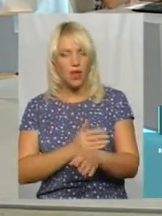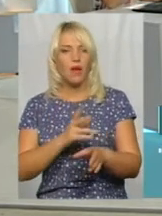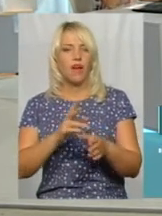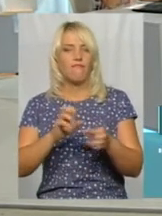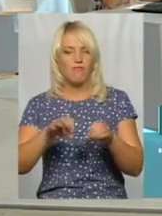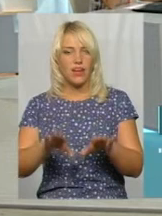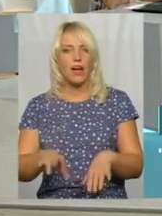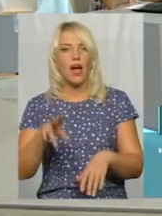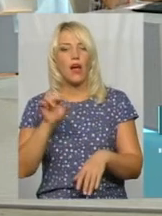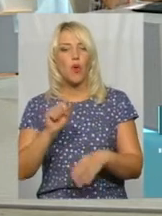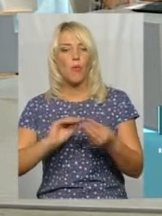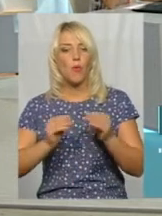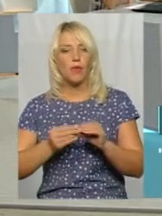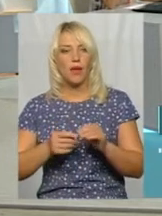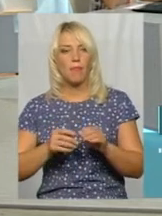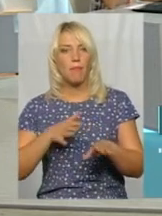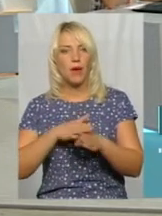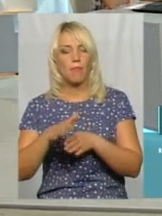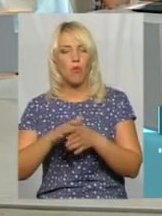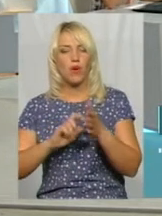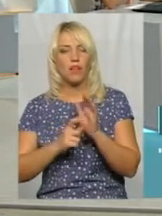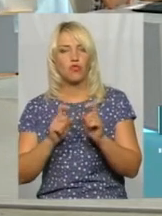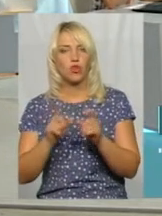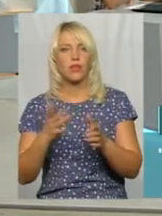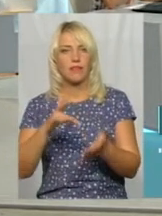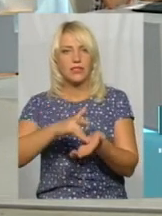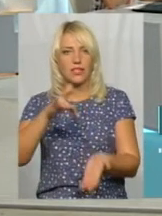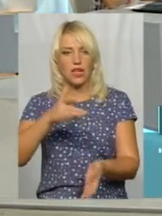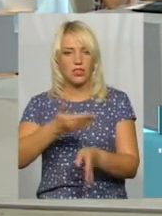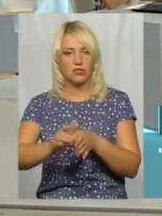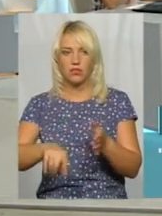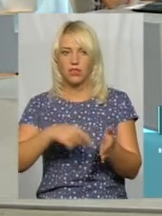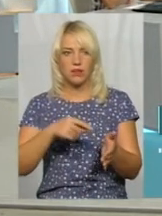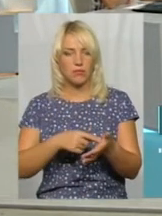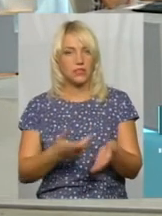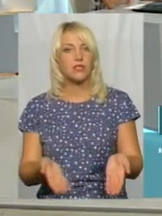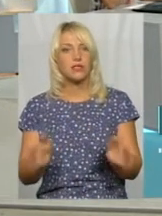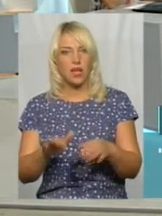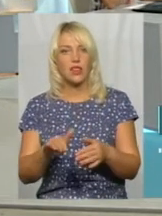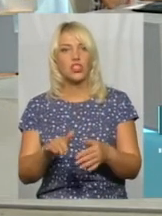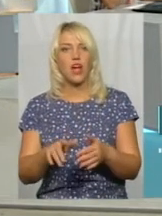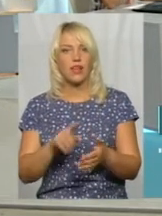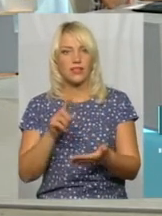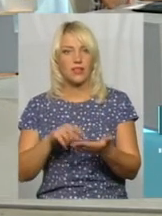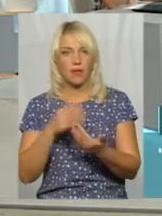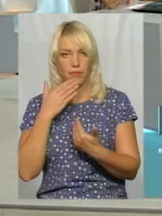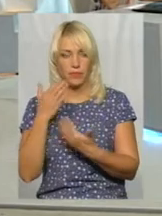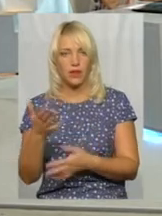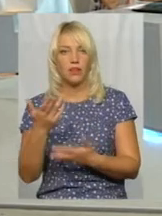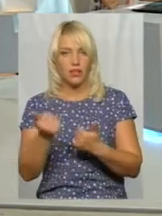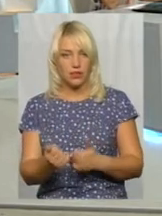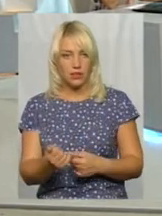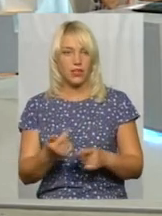переповненості класів у школах, які знаходяться в центральній частині міста, напевно ж, залишається? Так,